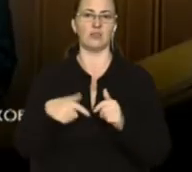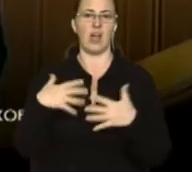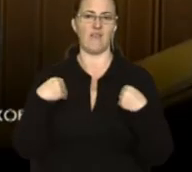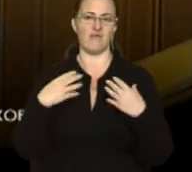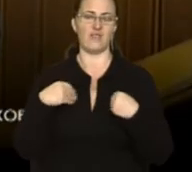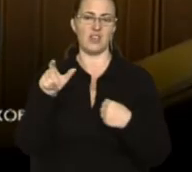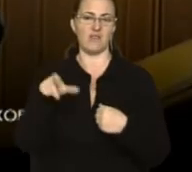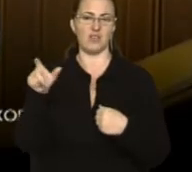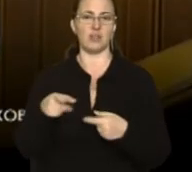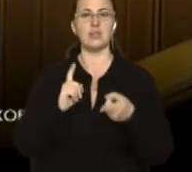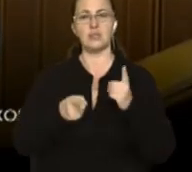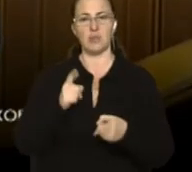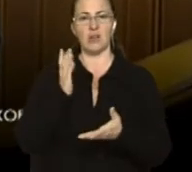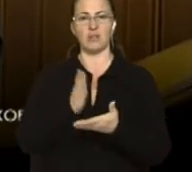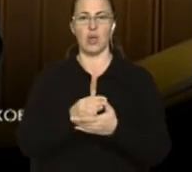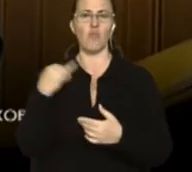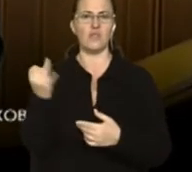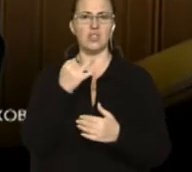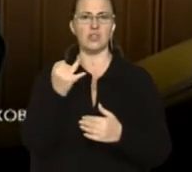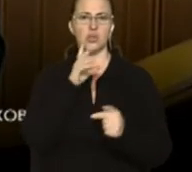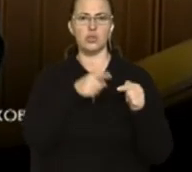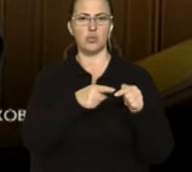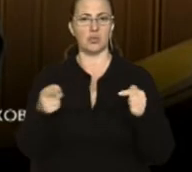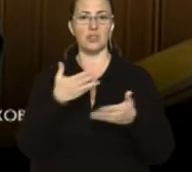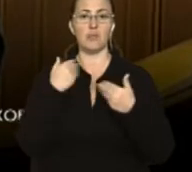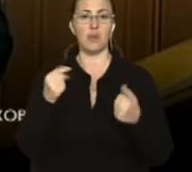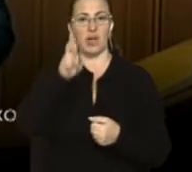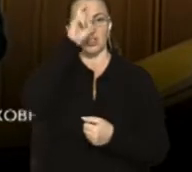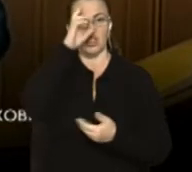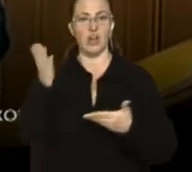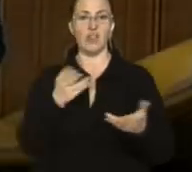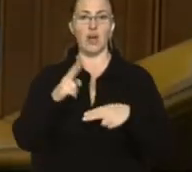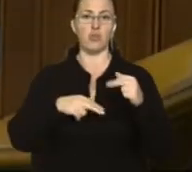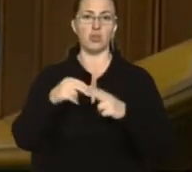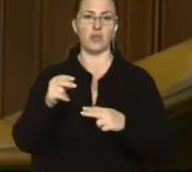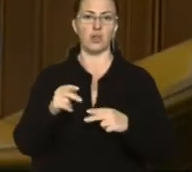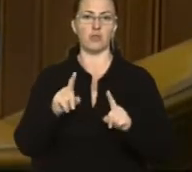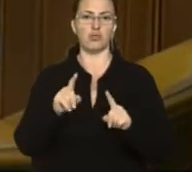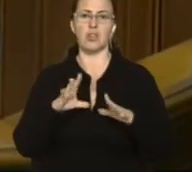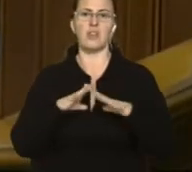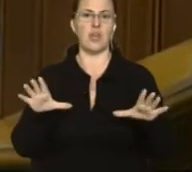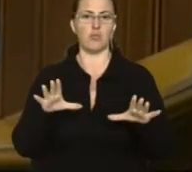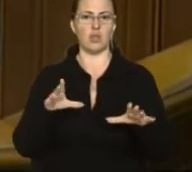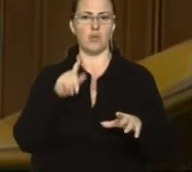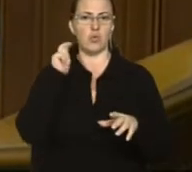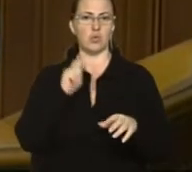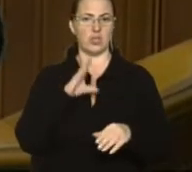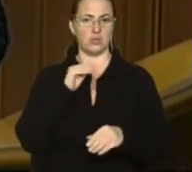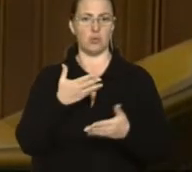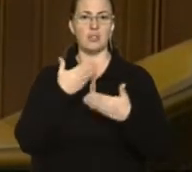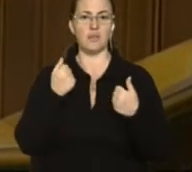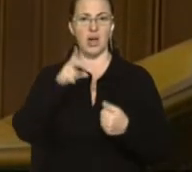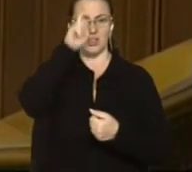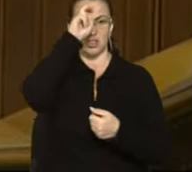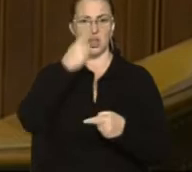знаходимося в історичному періоді. Немає держави, яка би будувалася, де би не було української мови. Немає держави,